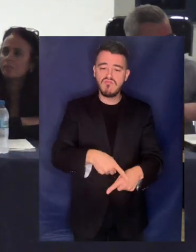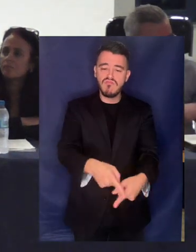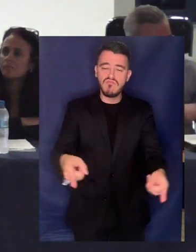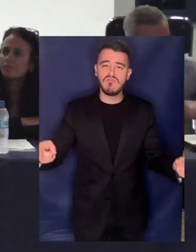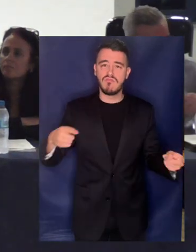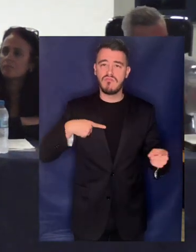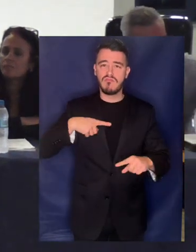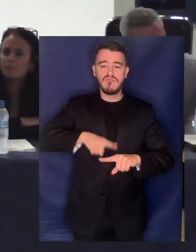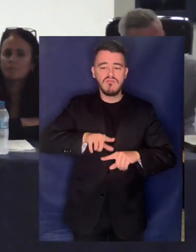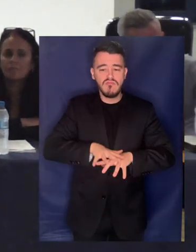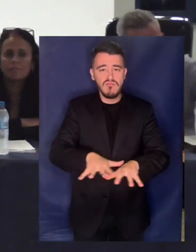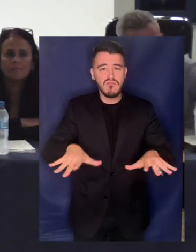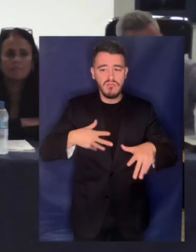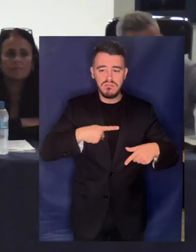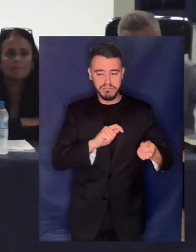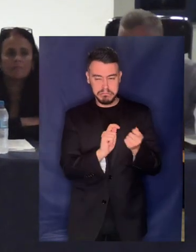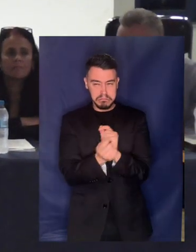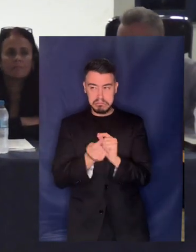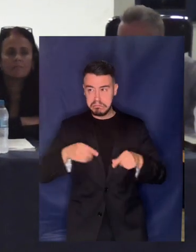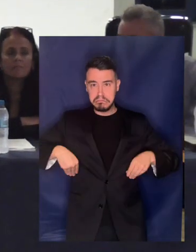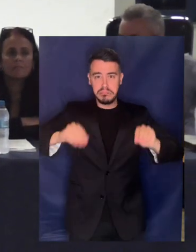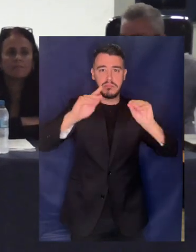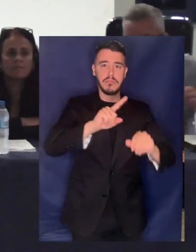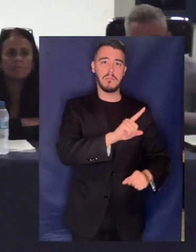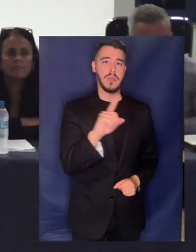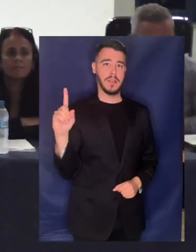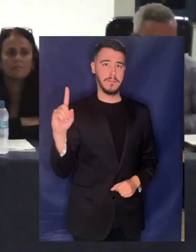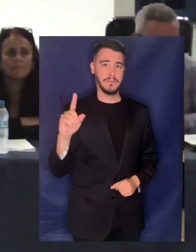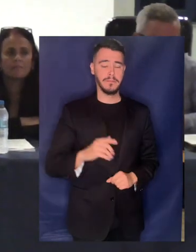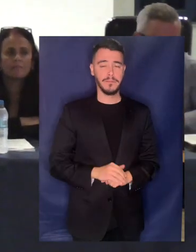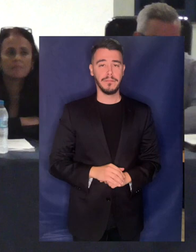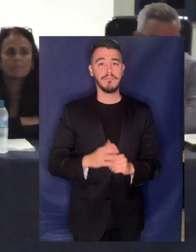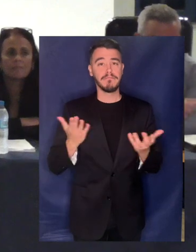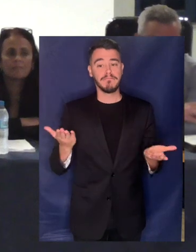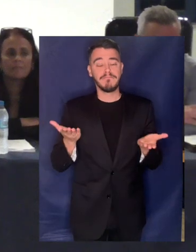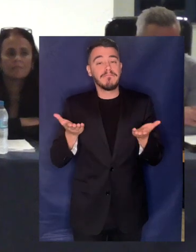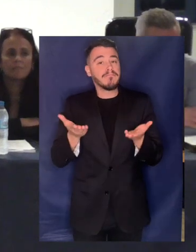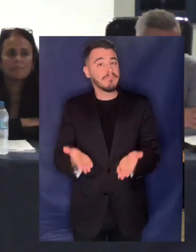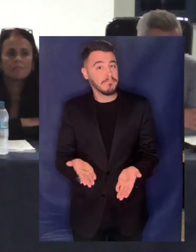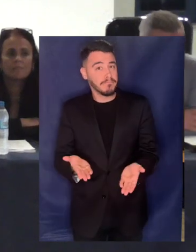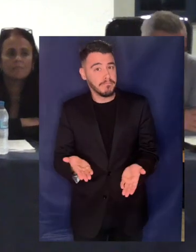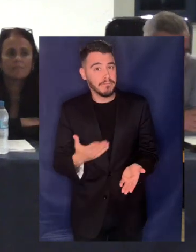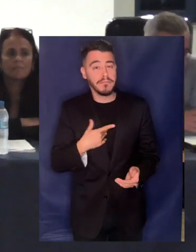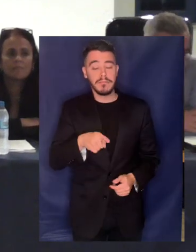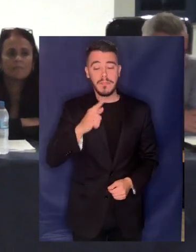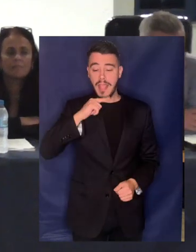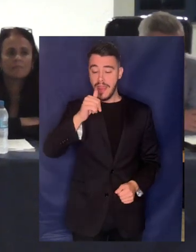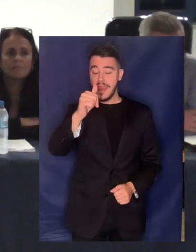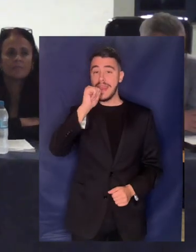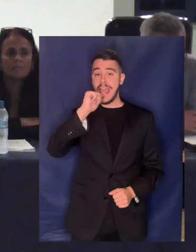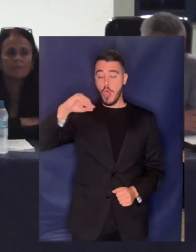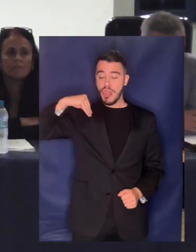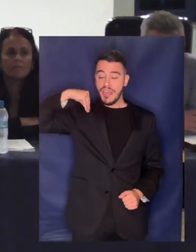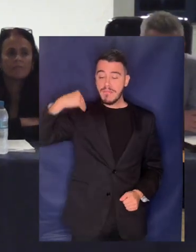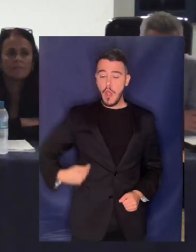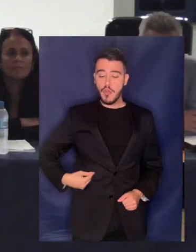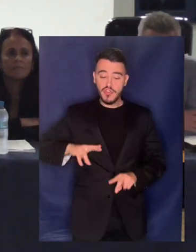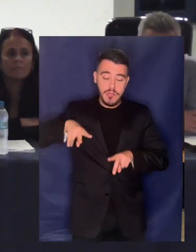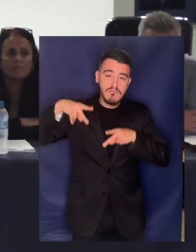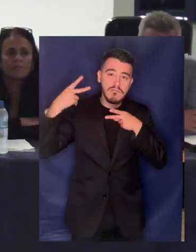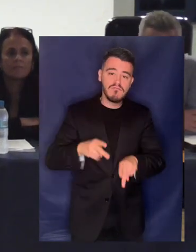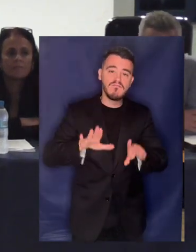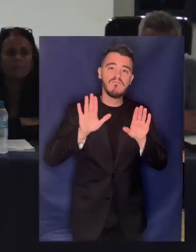Εδώ όμως είμαστε για να δούμε κάτι συγκεκριμένο Νερό υπό δημόσιο έλεγχο Δικαίωμα της κοινωνίας